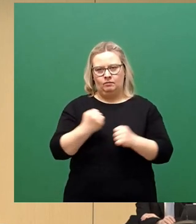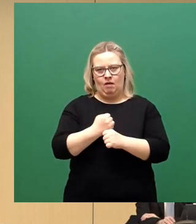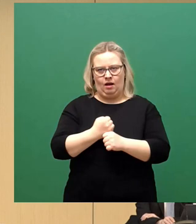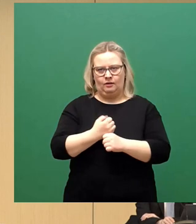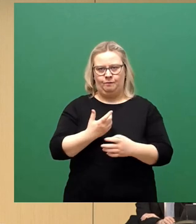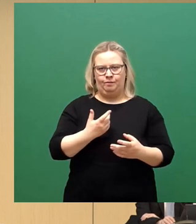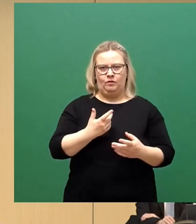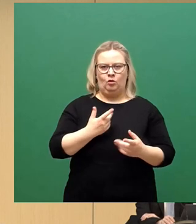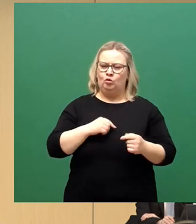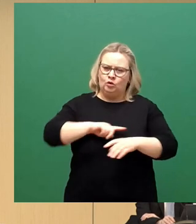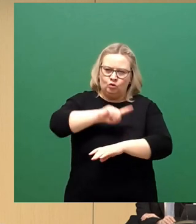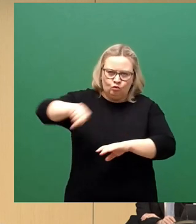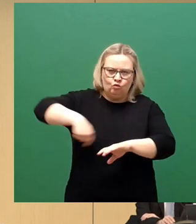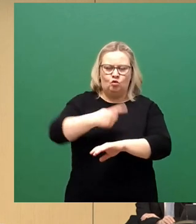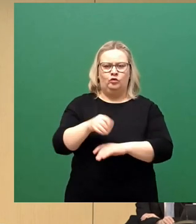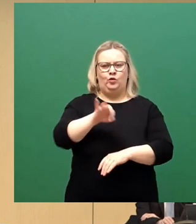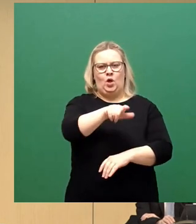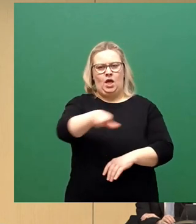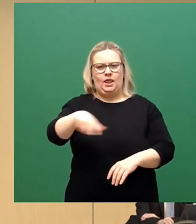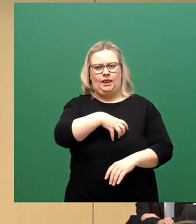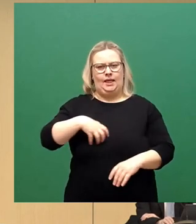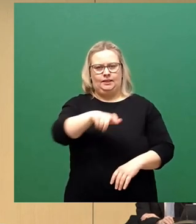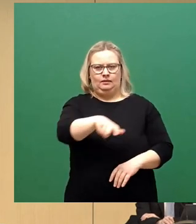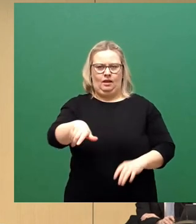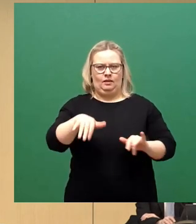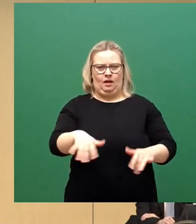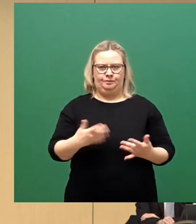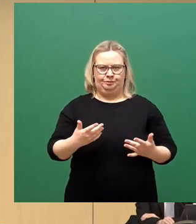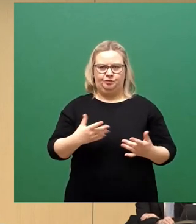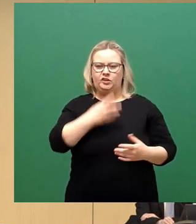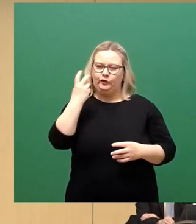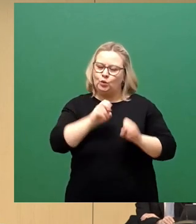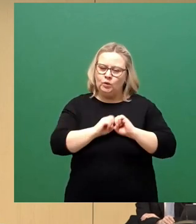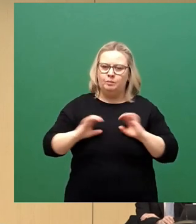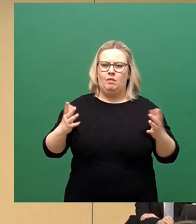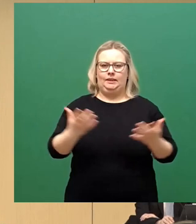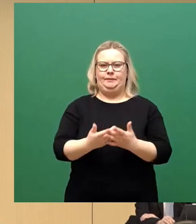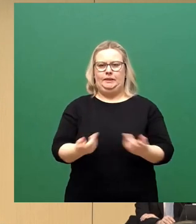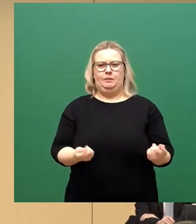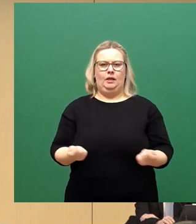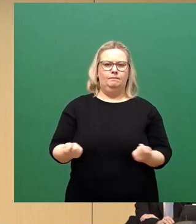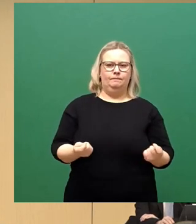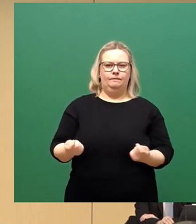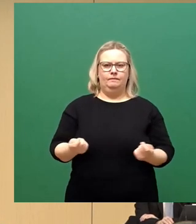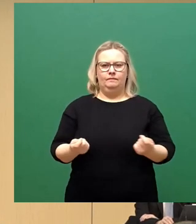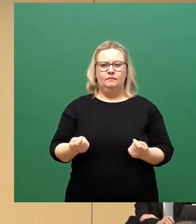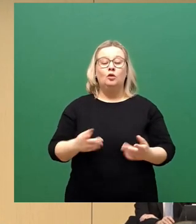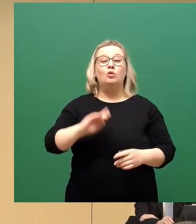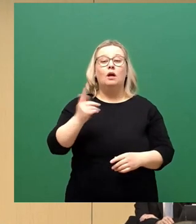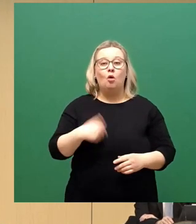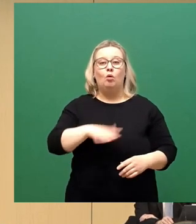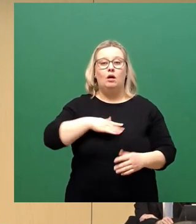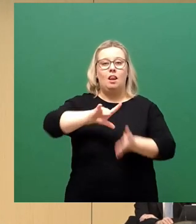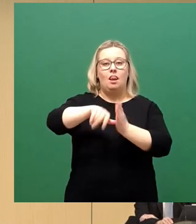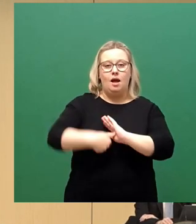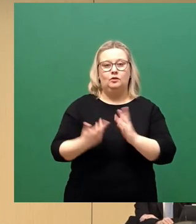für die Dresdnerinnen und Dresdner kämpfen, die Pandemie in den Griff zu bekommen und bestmöglich unsere Leistung zu